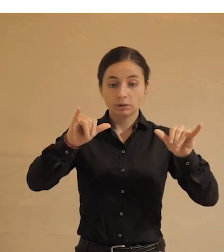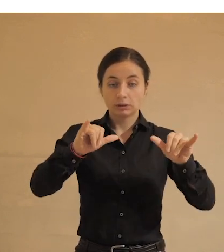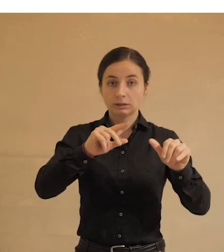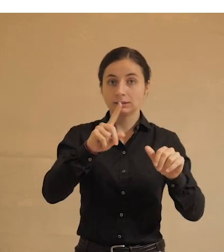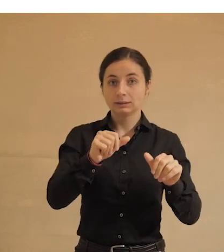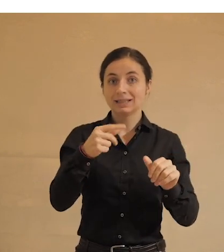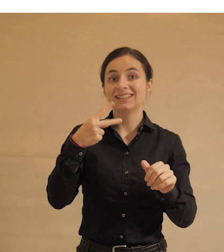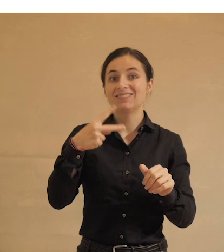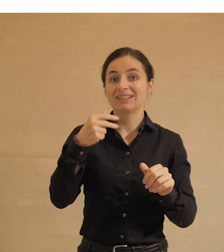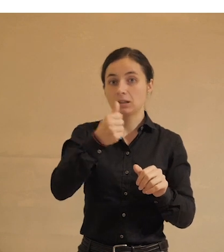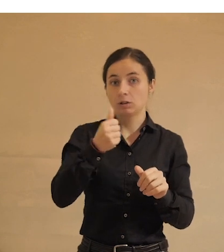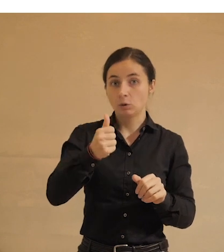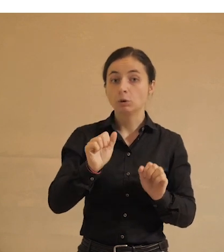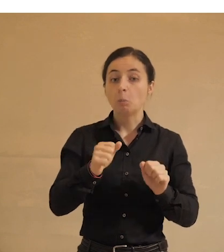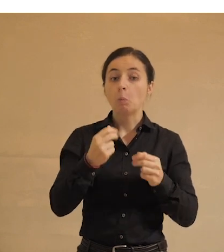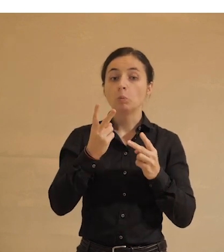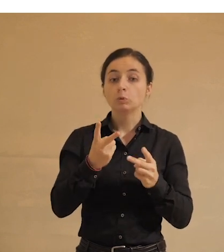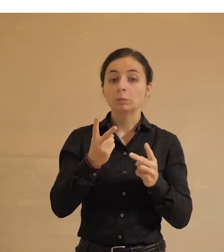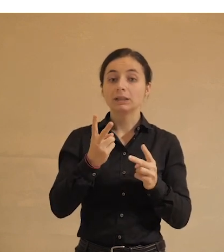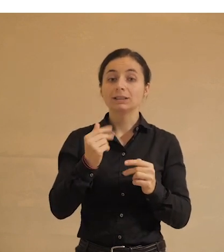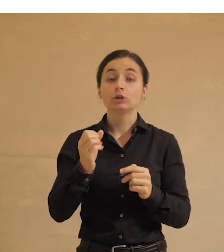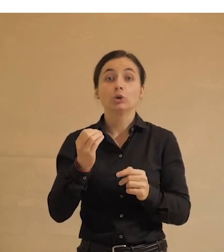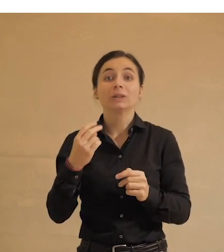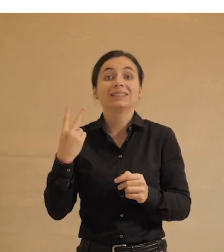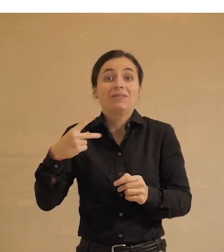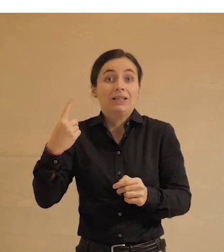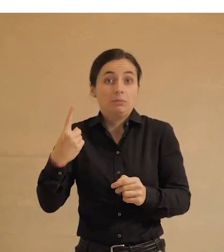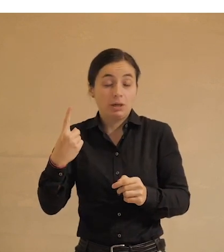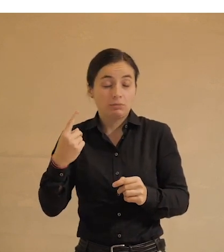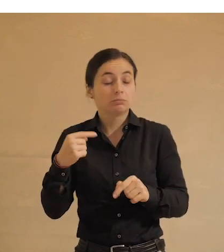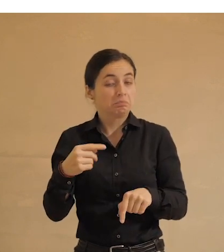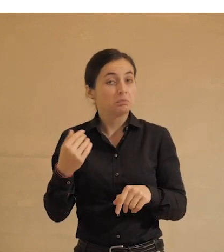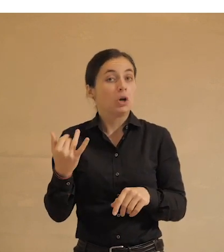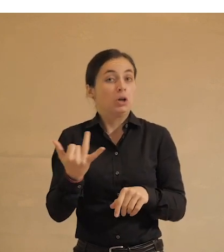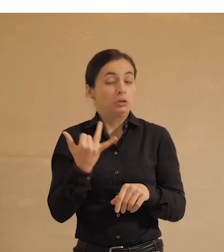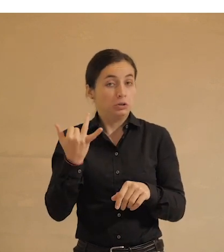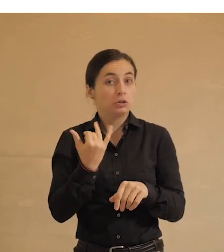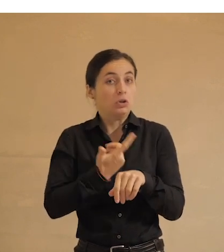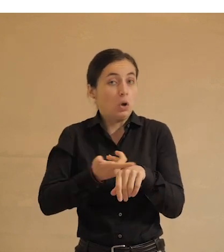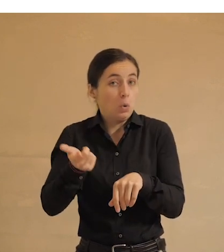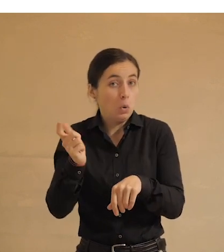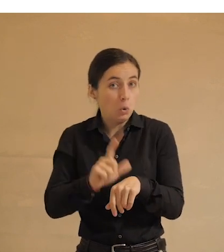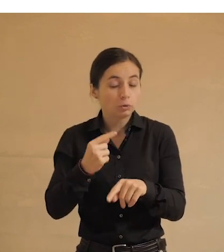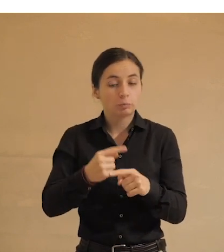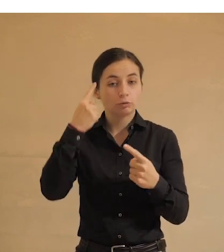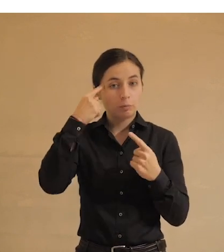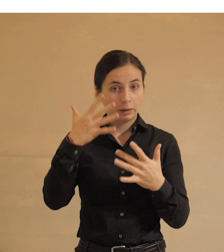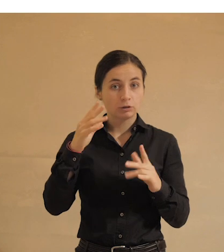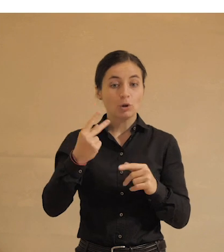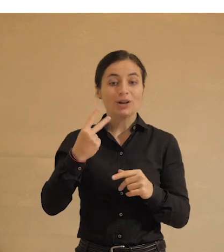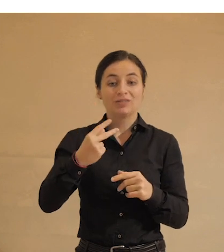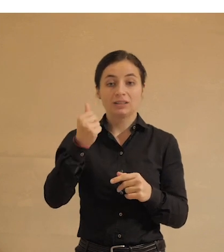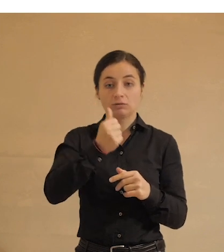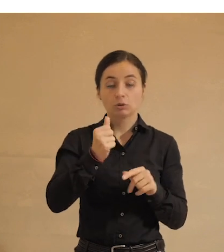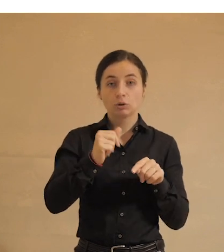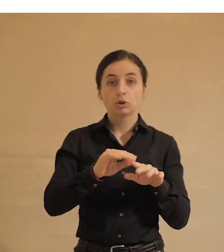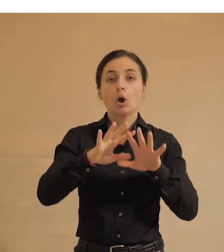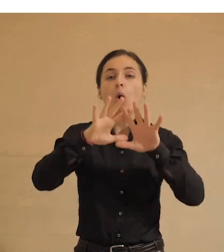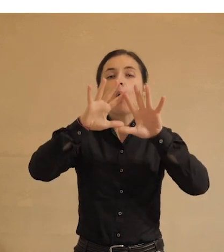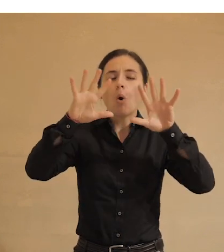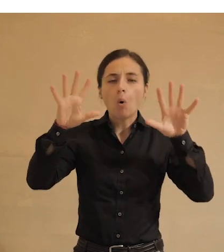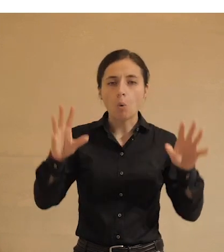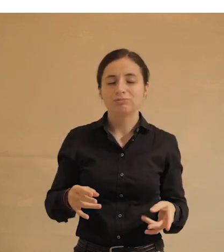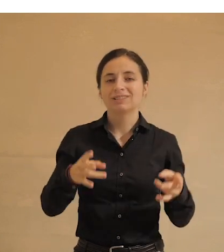2020 год. Мы будем смотреть, какие будут данные за 2021, это очень интересно. Потому что понятно, что 2020 год – это год общей